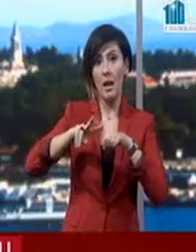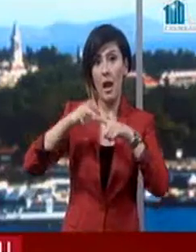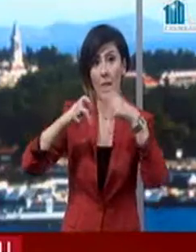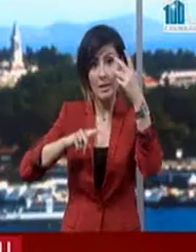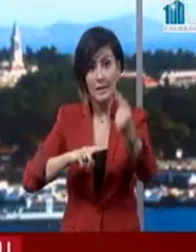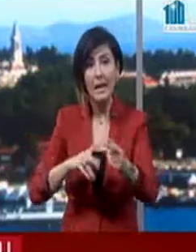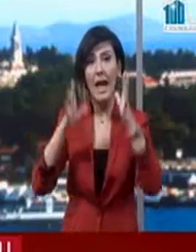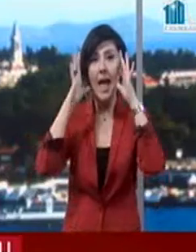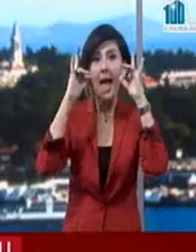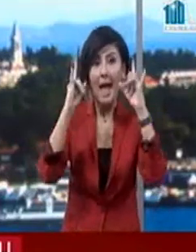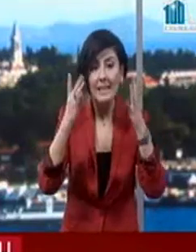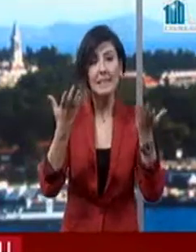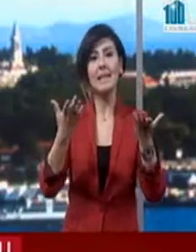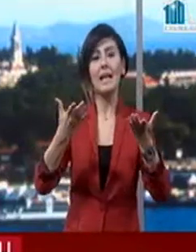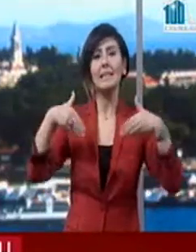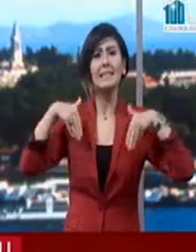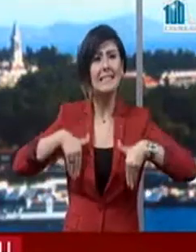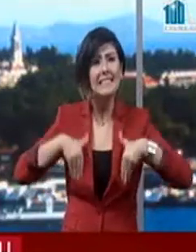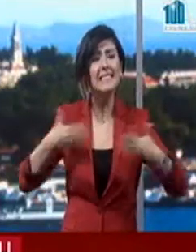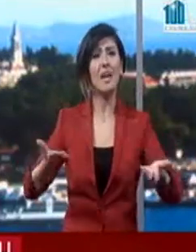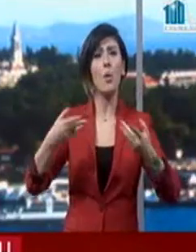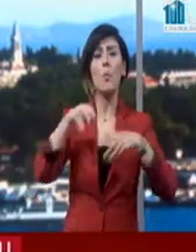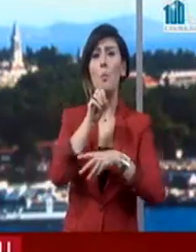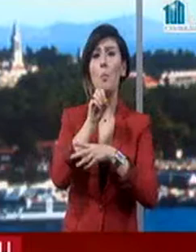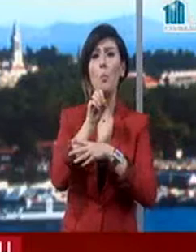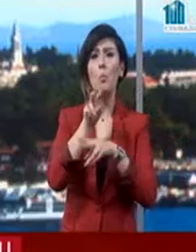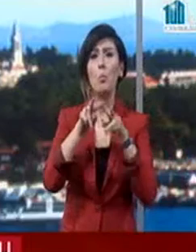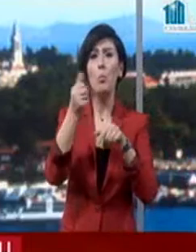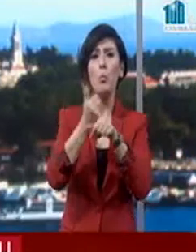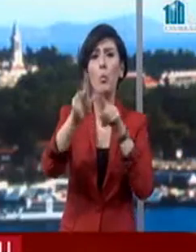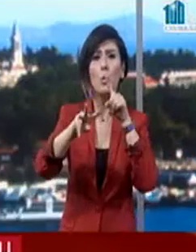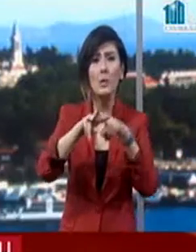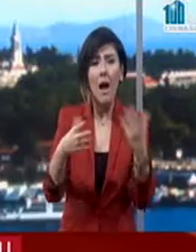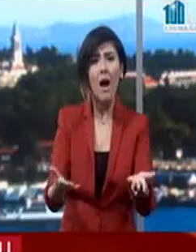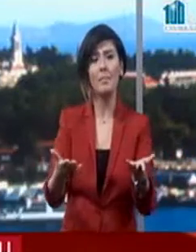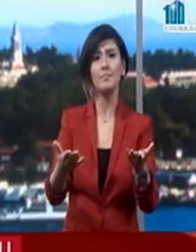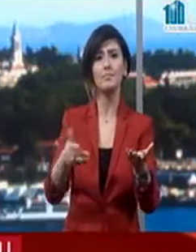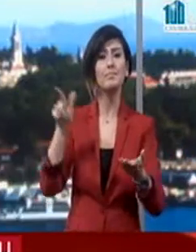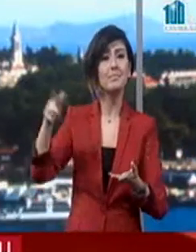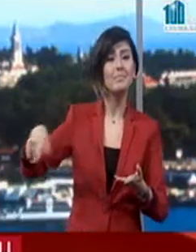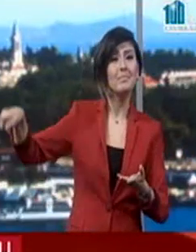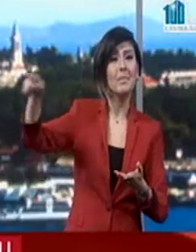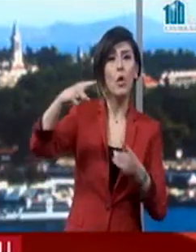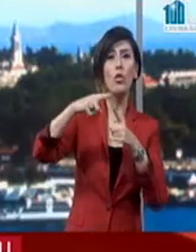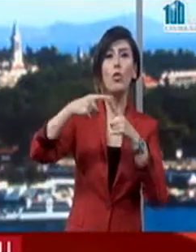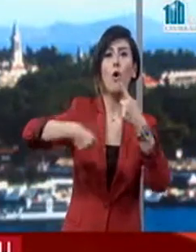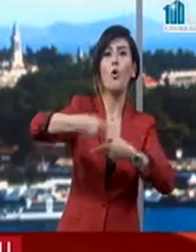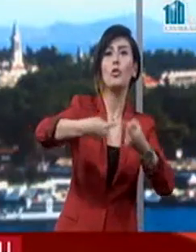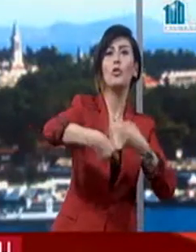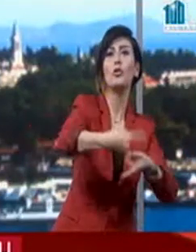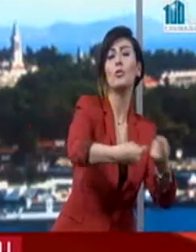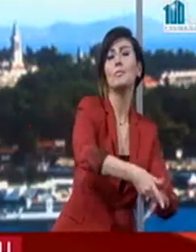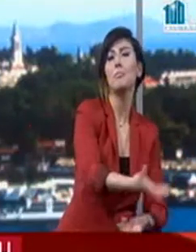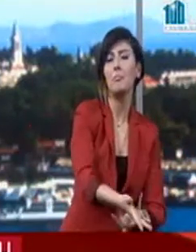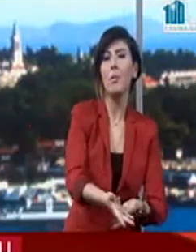Edirne'de de Rize'de de Muğla'da da o aziz şehitlerin torunları omuz omuza